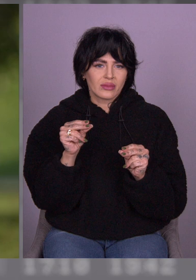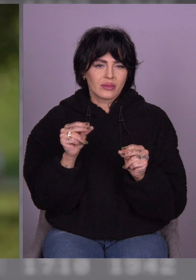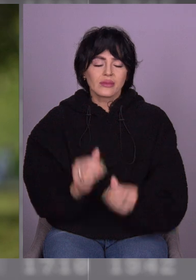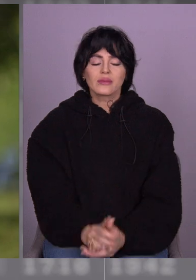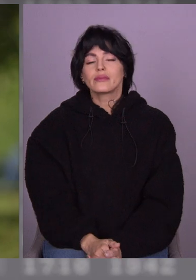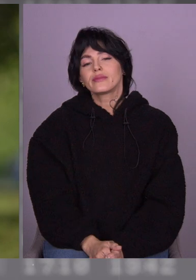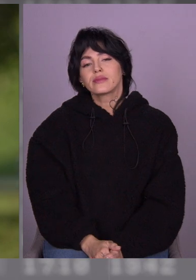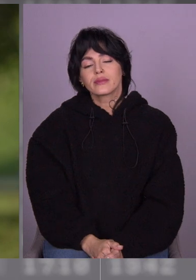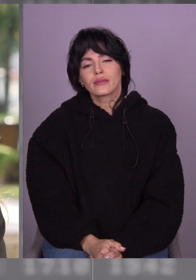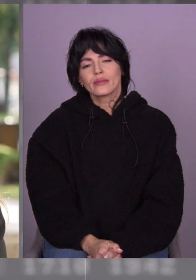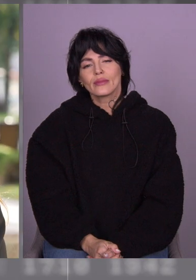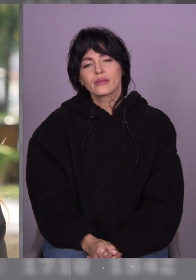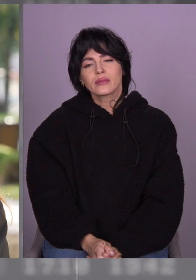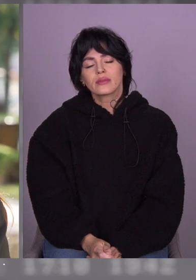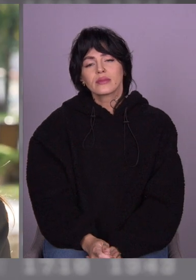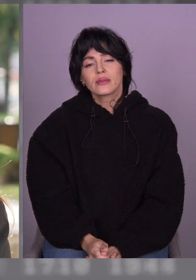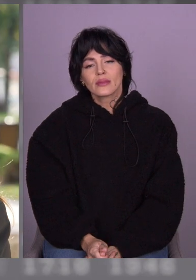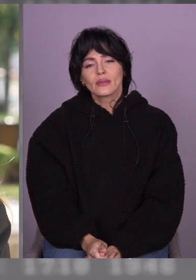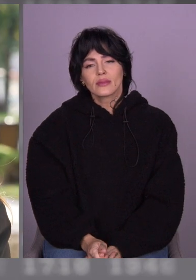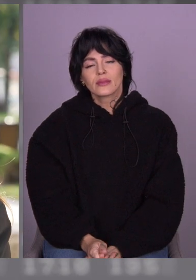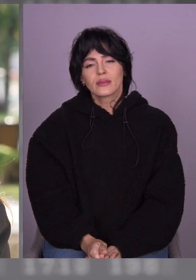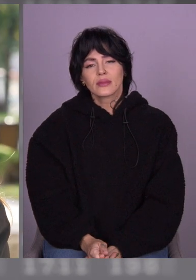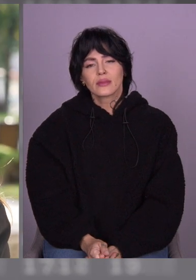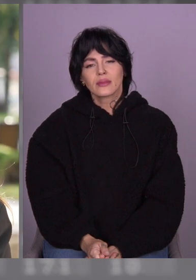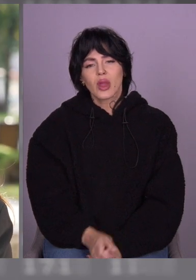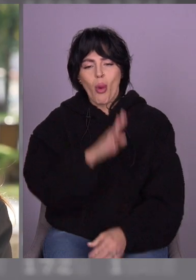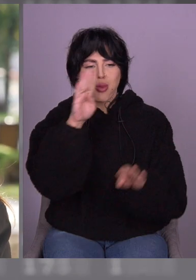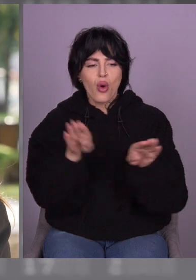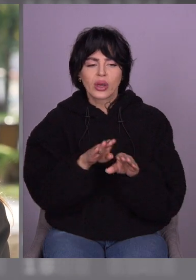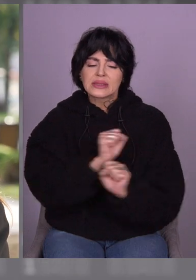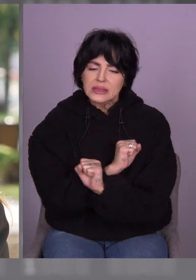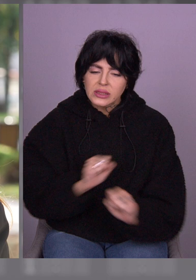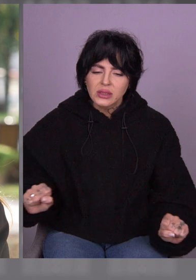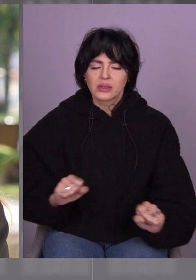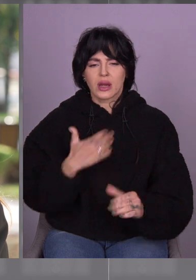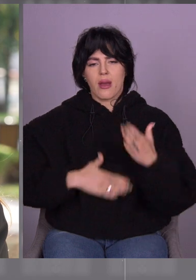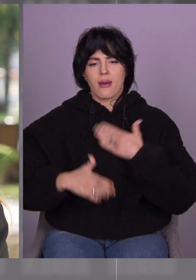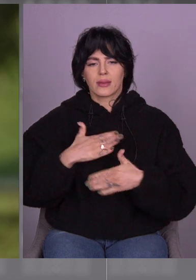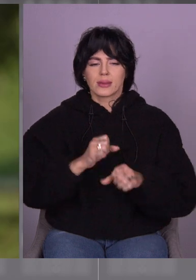Ось так ось, типу, не можна бути щасливим, не можна радіти,